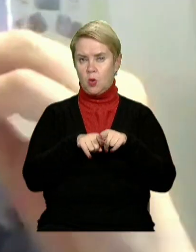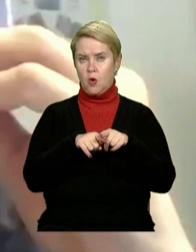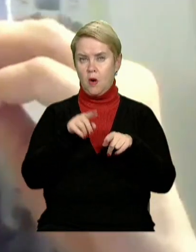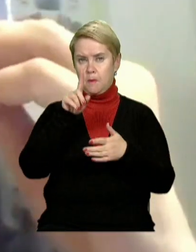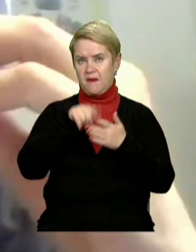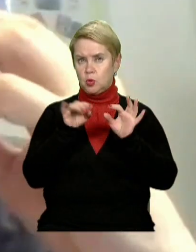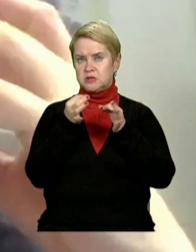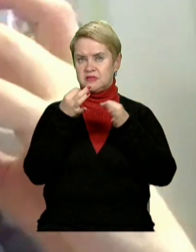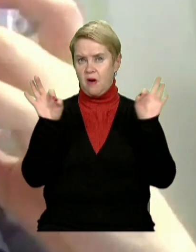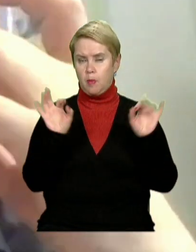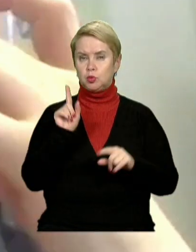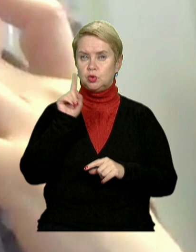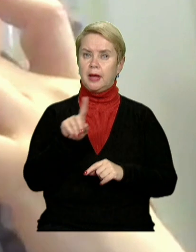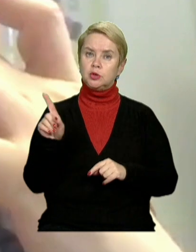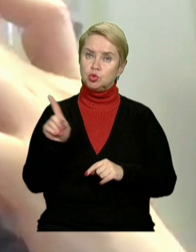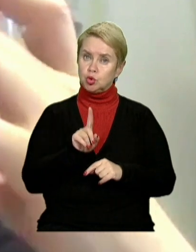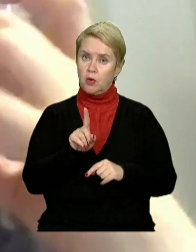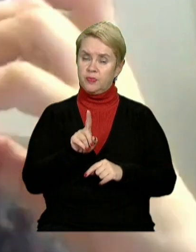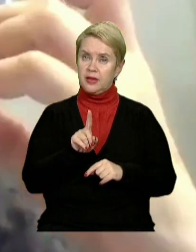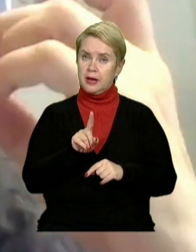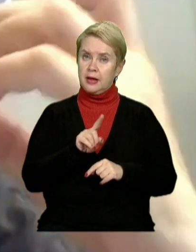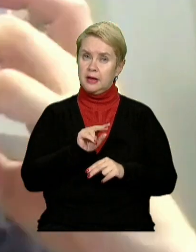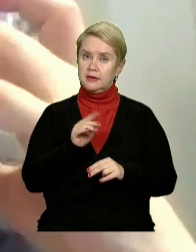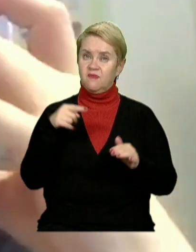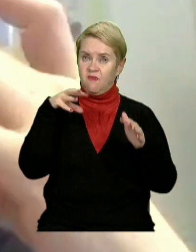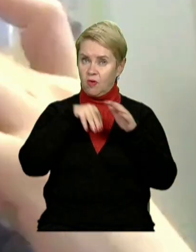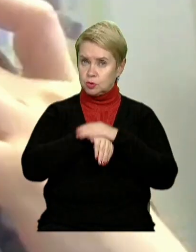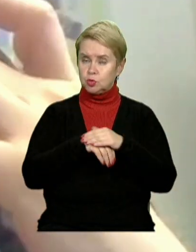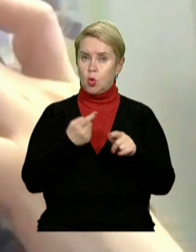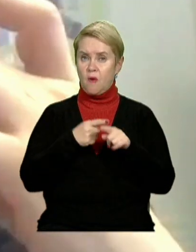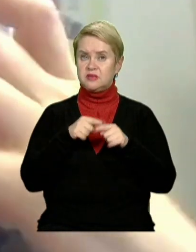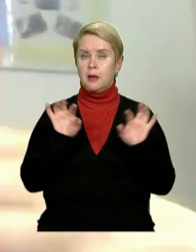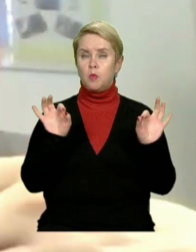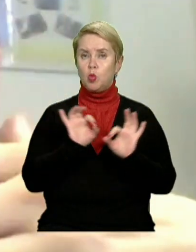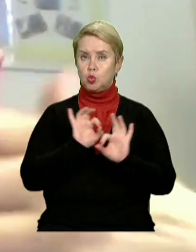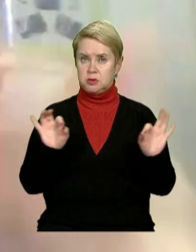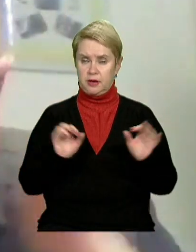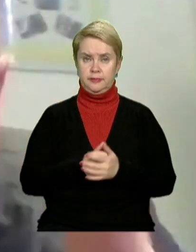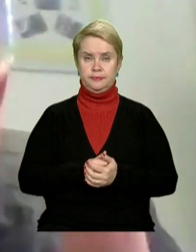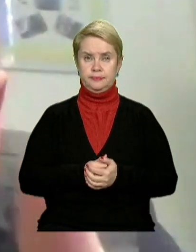свободу, те, що закладено в основі, в принципі, цієї музики.